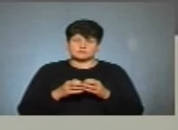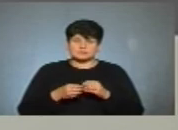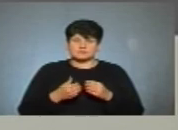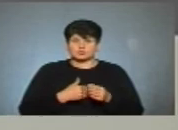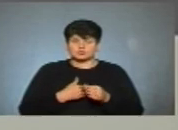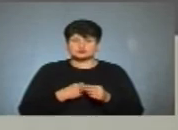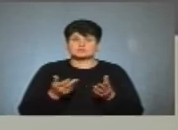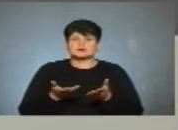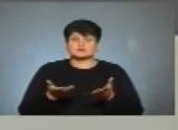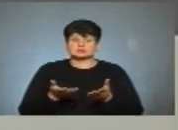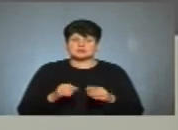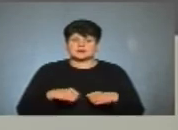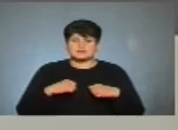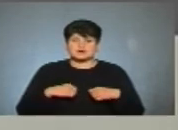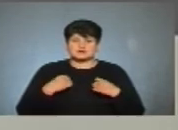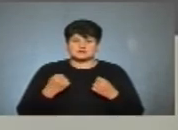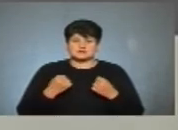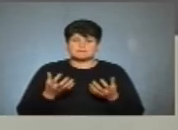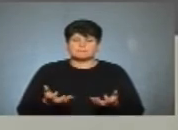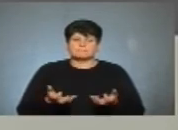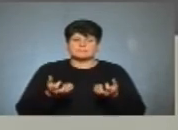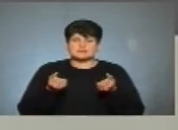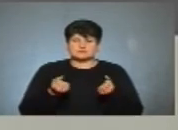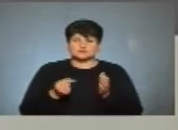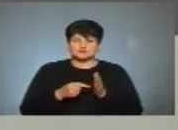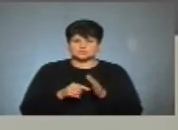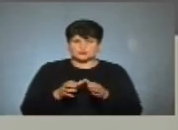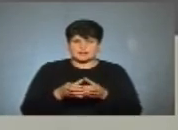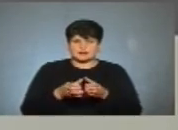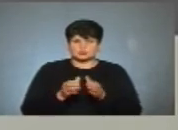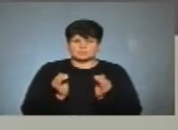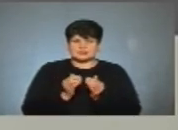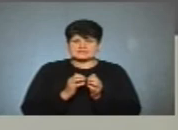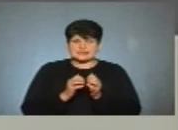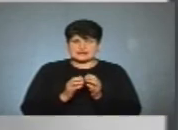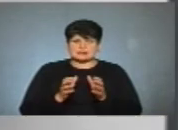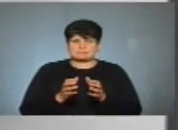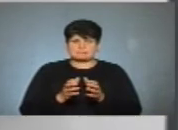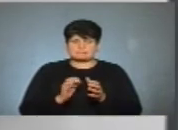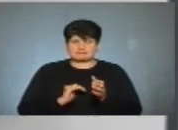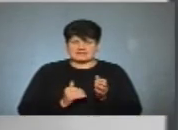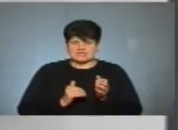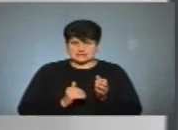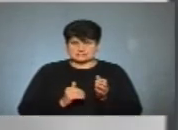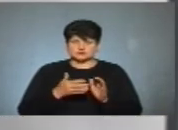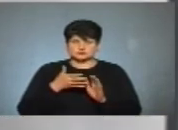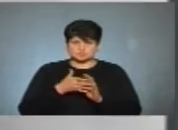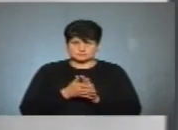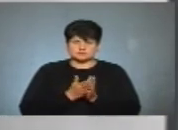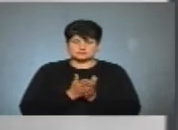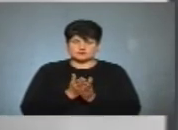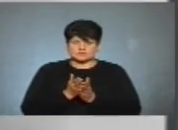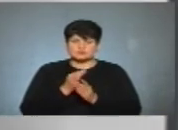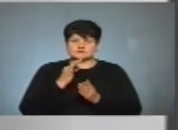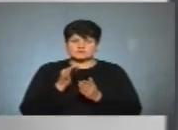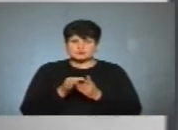щоб ми якимось чином намагалися підтримати цю ланку малий середній бізнес. Зрозуміла вашу відповідь. Ще трошки більше спрямую. Нагадаю, що